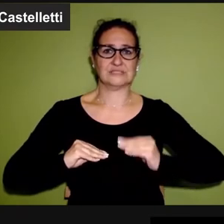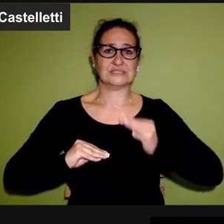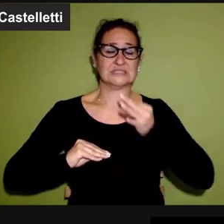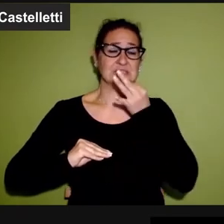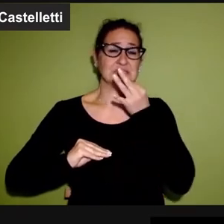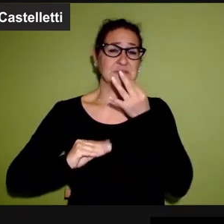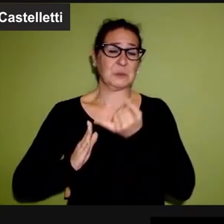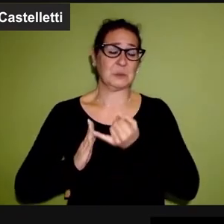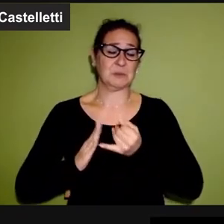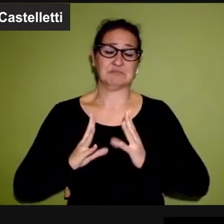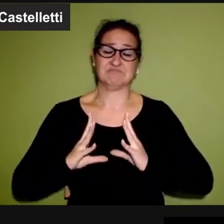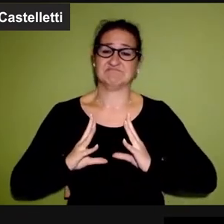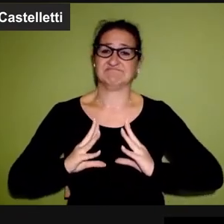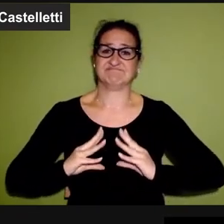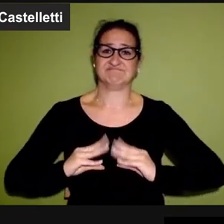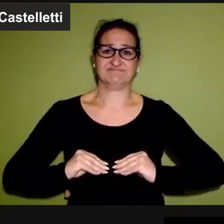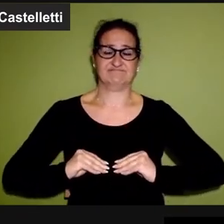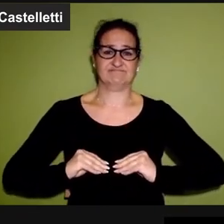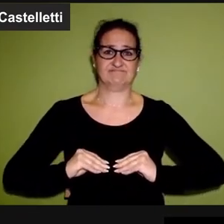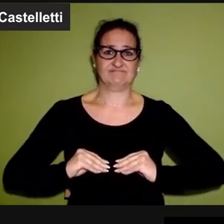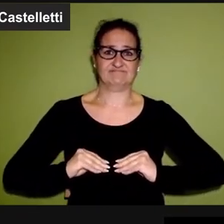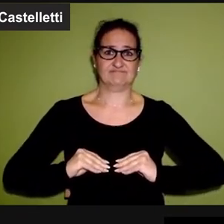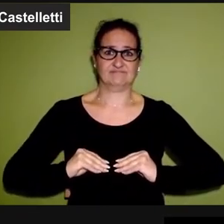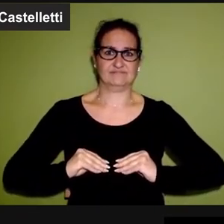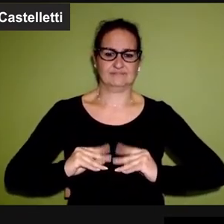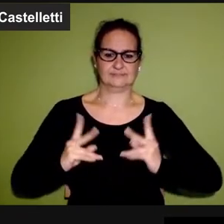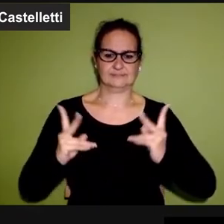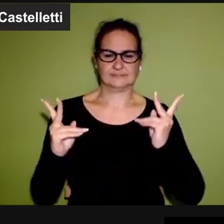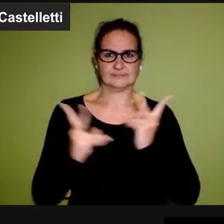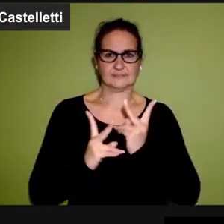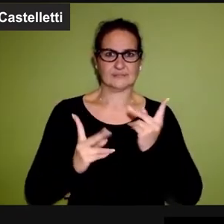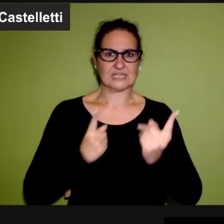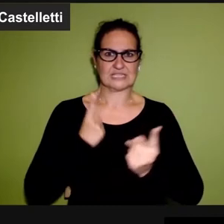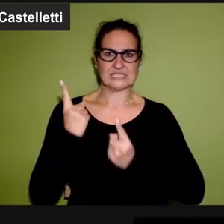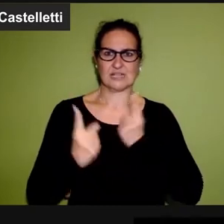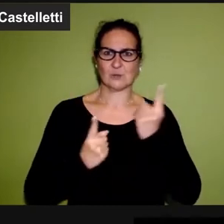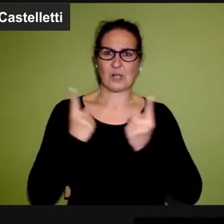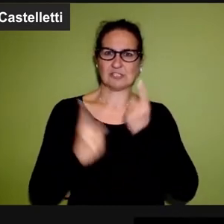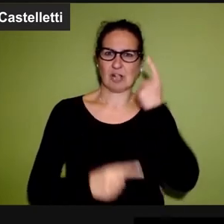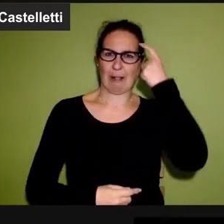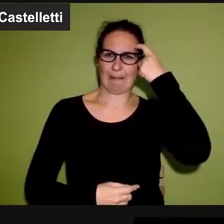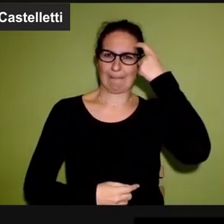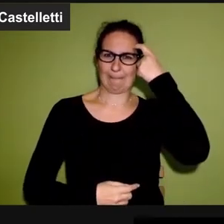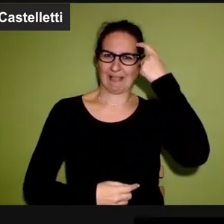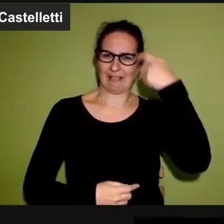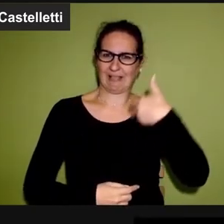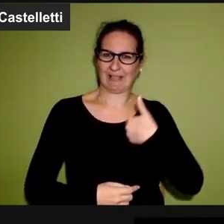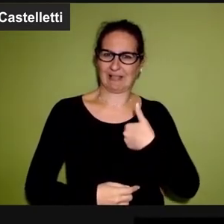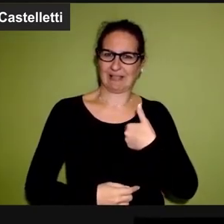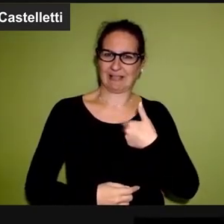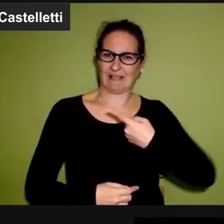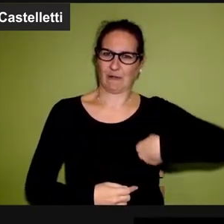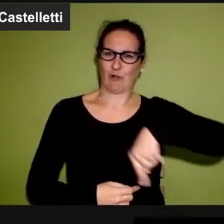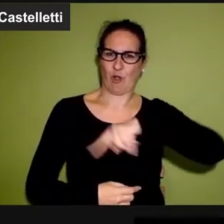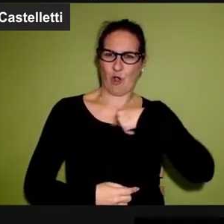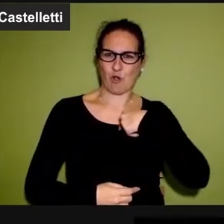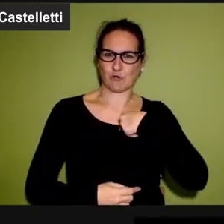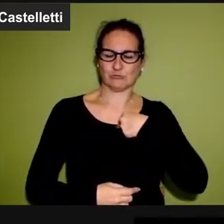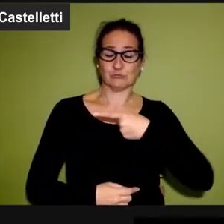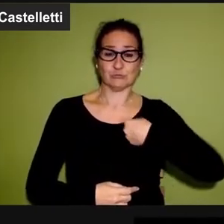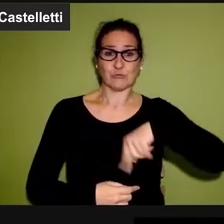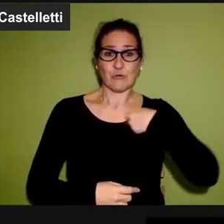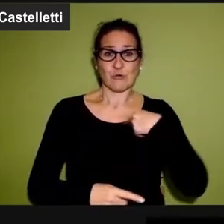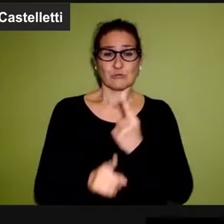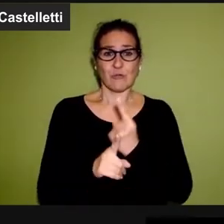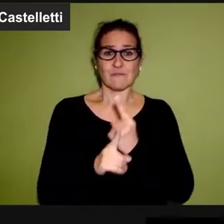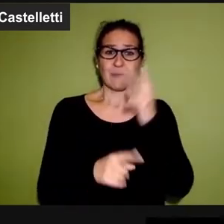si spegne. Ecco, questa è la condizione della nostra psiche e naturalmente